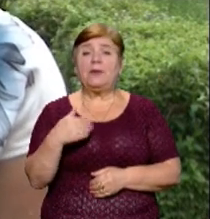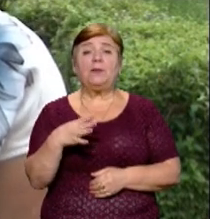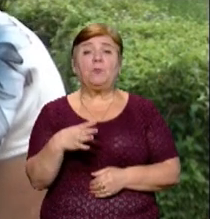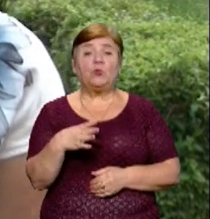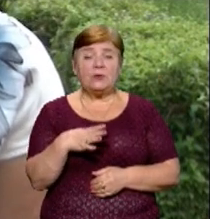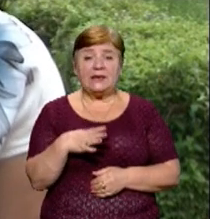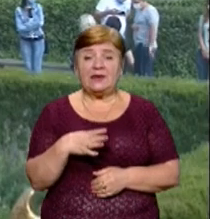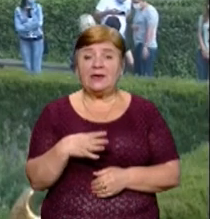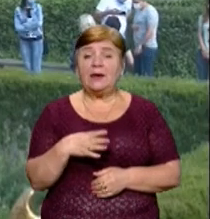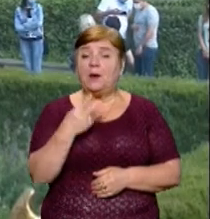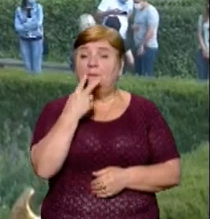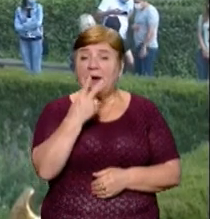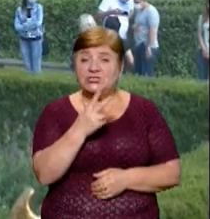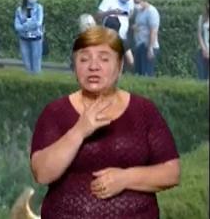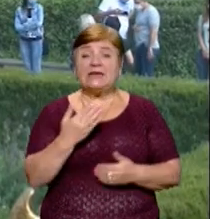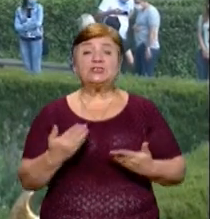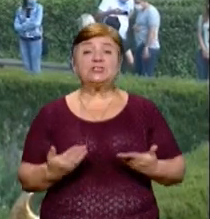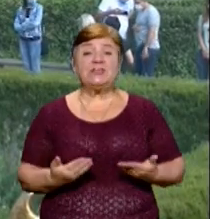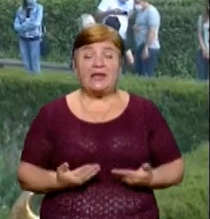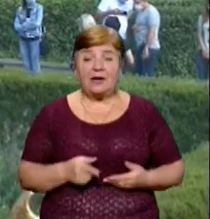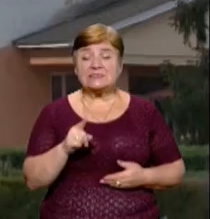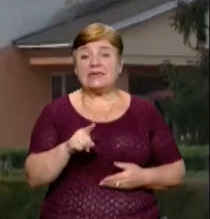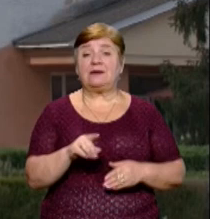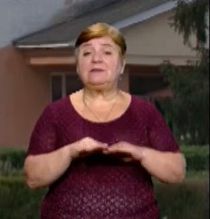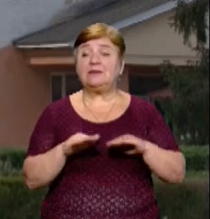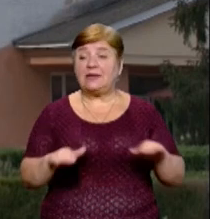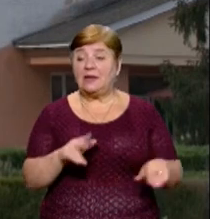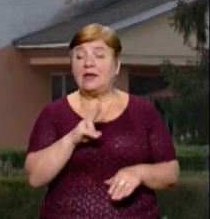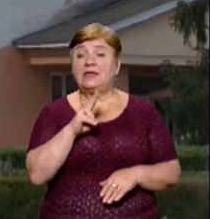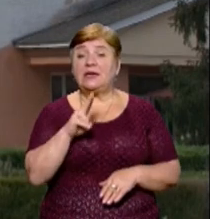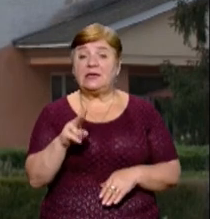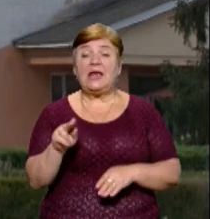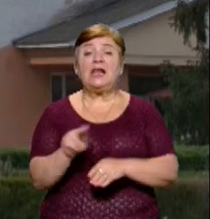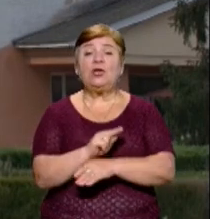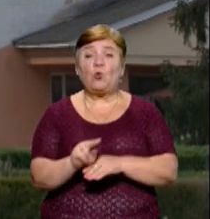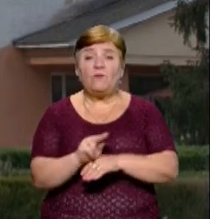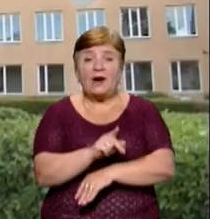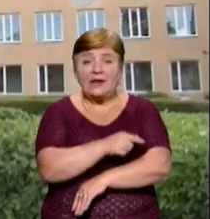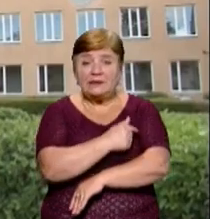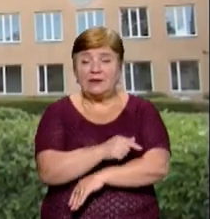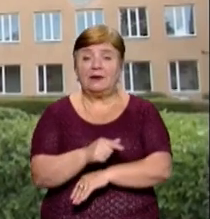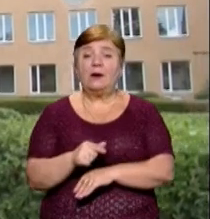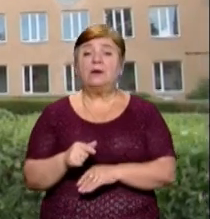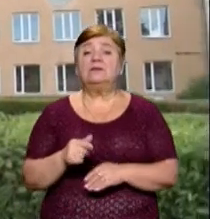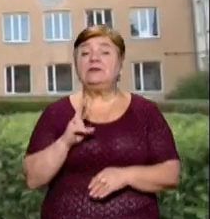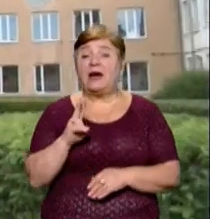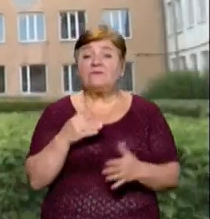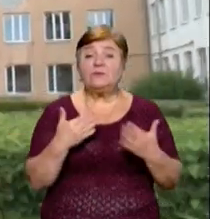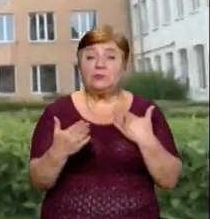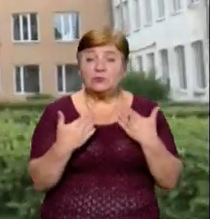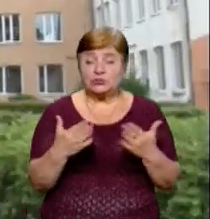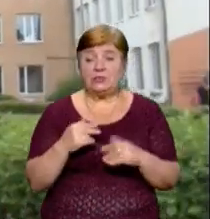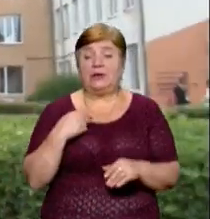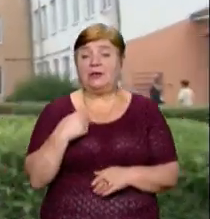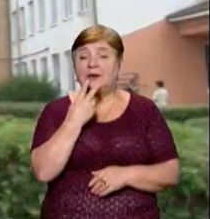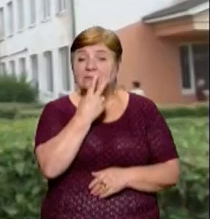недавно в родинах, і ми бачили життя дітей цих, які тут лікування проходять. Я знаю, як вони ставляться, як вони з